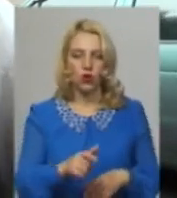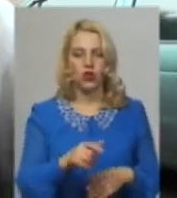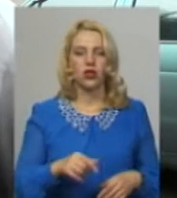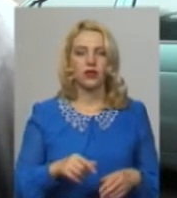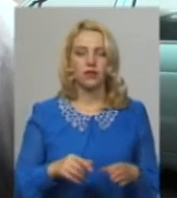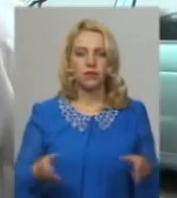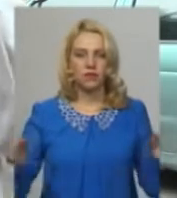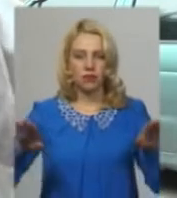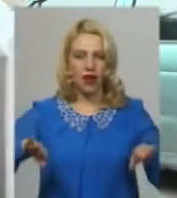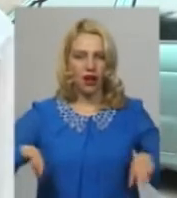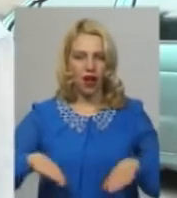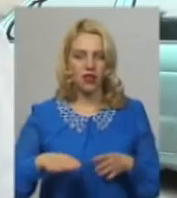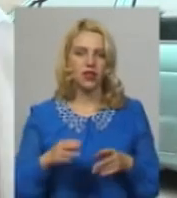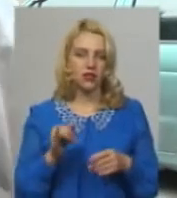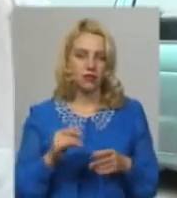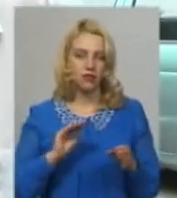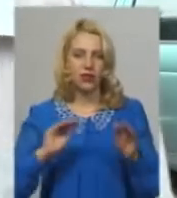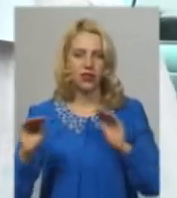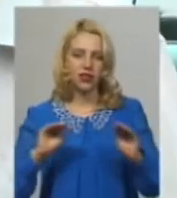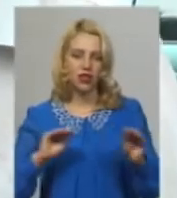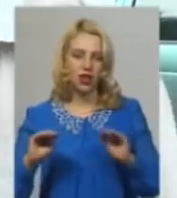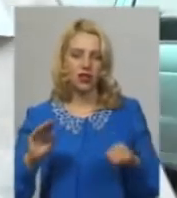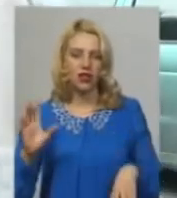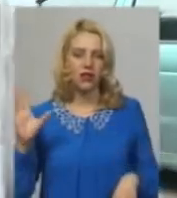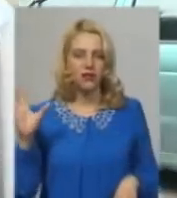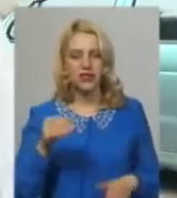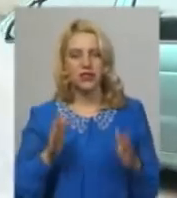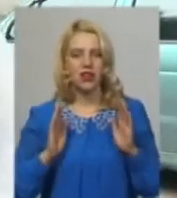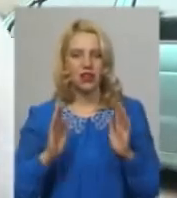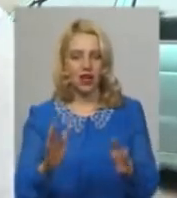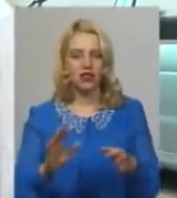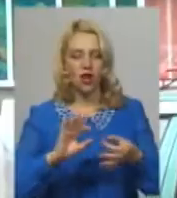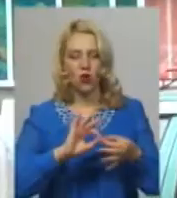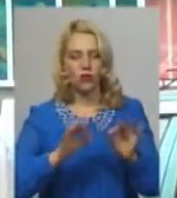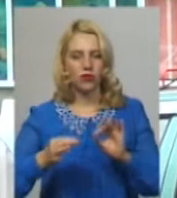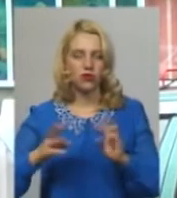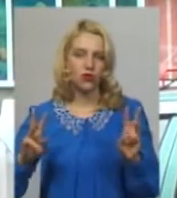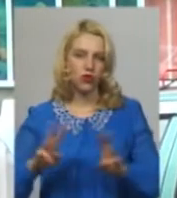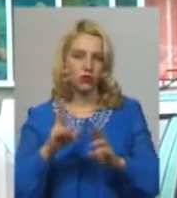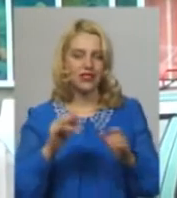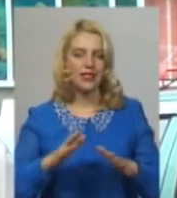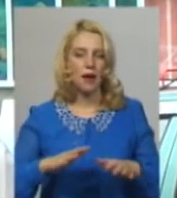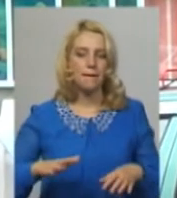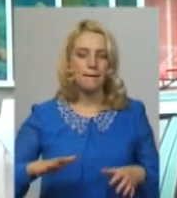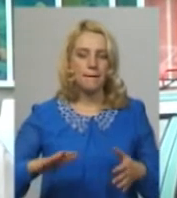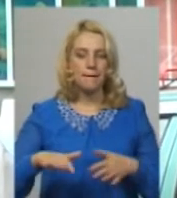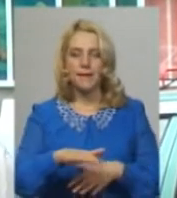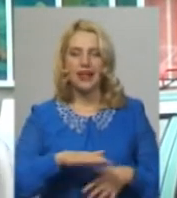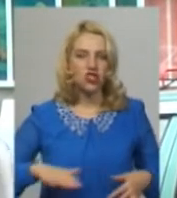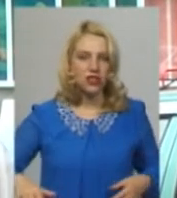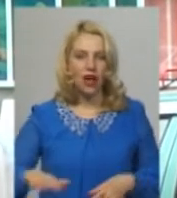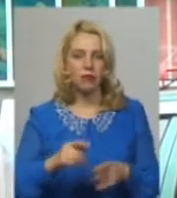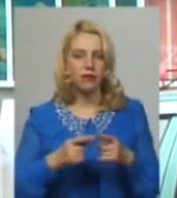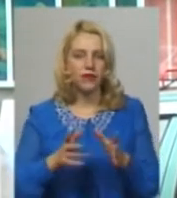паркани, прикрашалася вся траса Олімпійського вогню. За масштабами це була найбільш